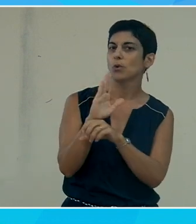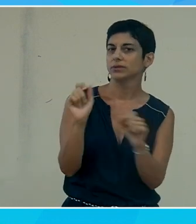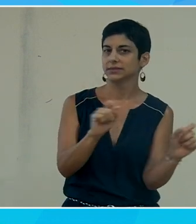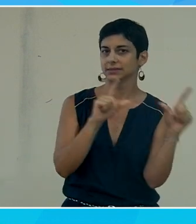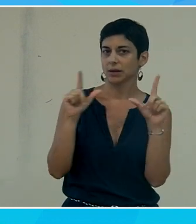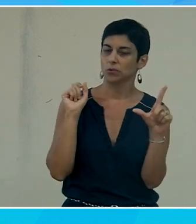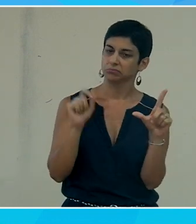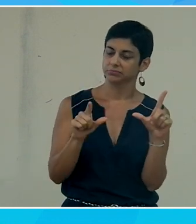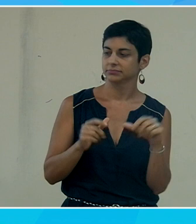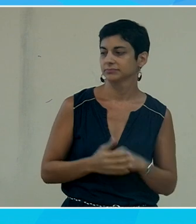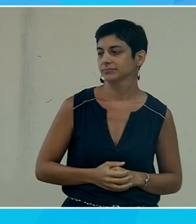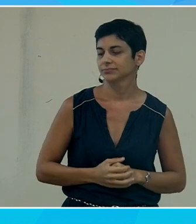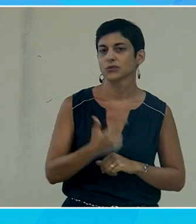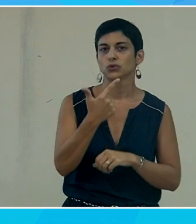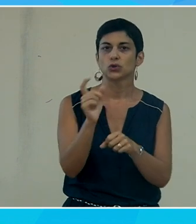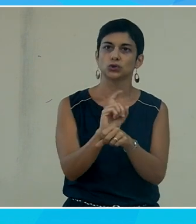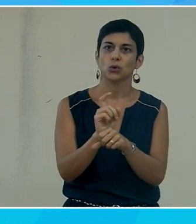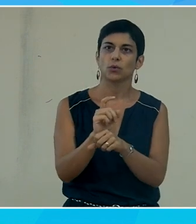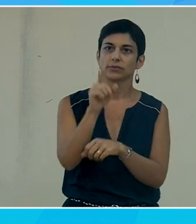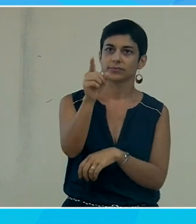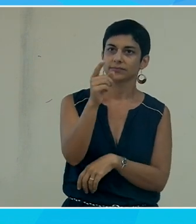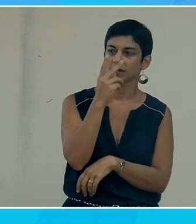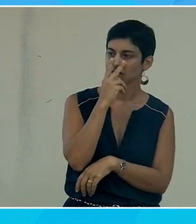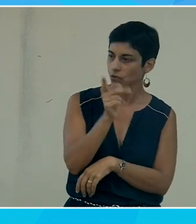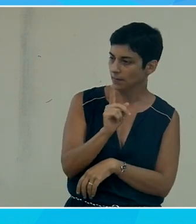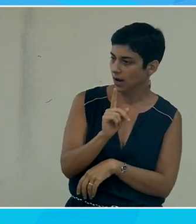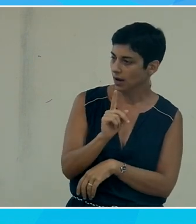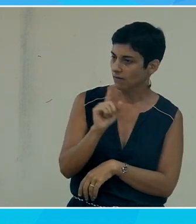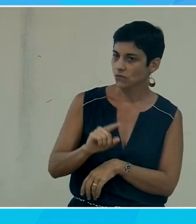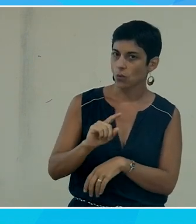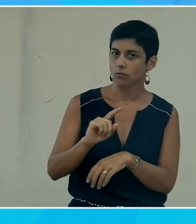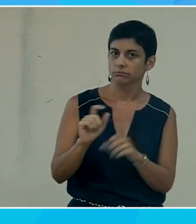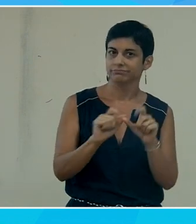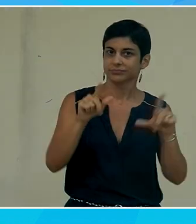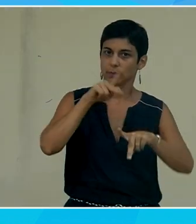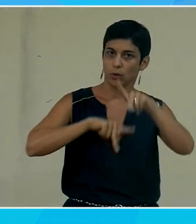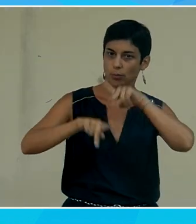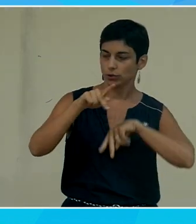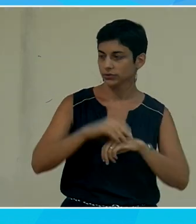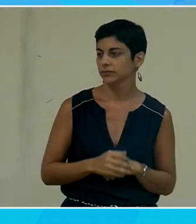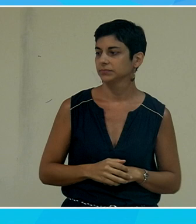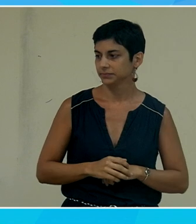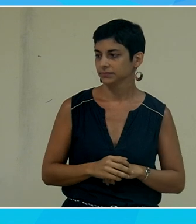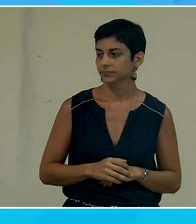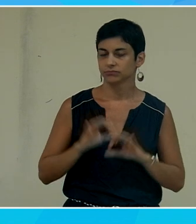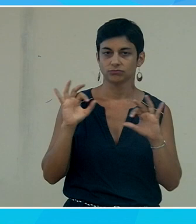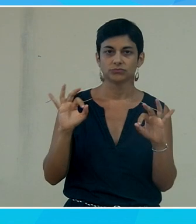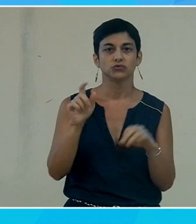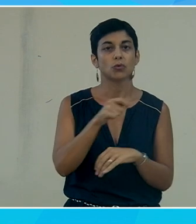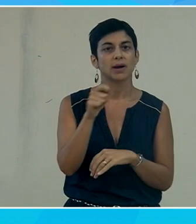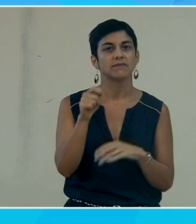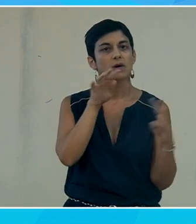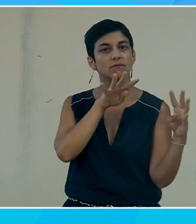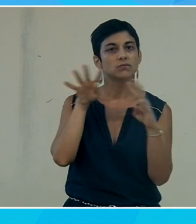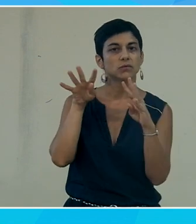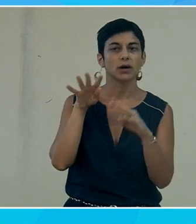cette diapositive une toute petite seconde on ne la voit pas la diapositive il faut repasser sur PowerPoint vous allez la voir vous devez la voir